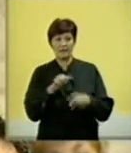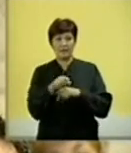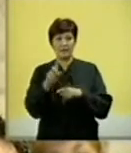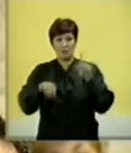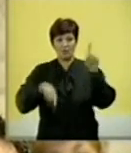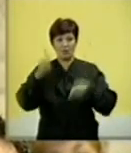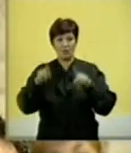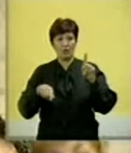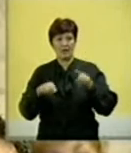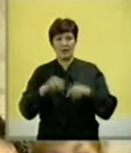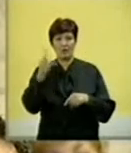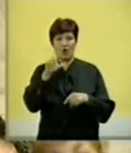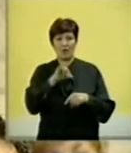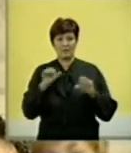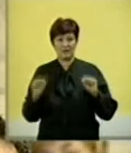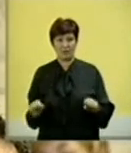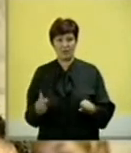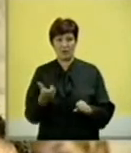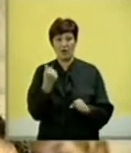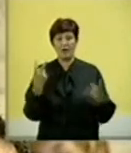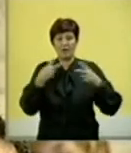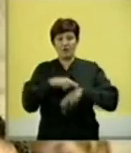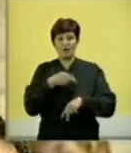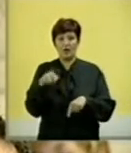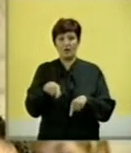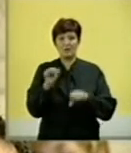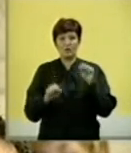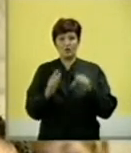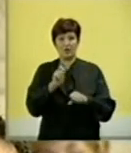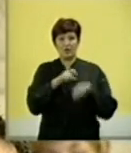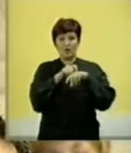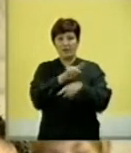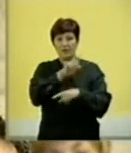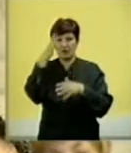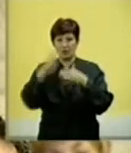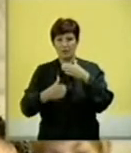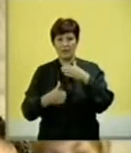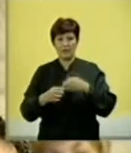primenjena u odveđenim lokalnim samupravama, ali nažalost taj proces nije doveden do kraja.